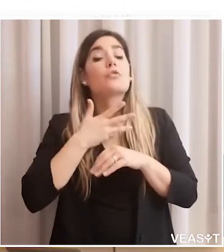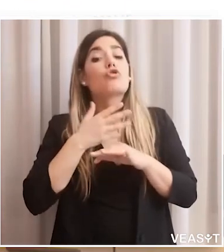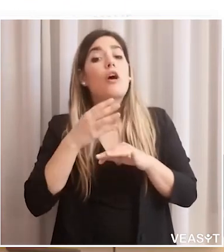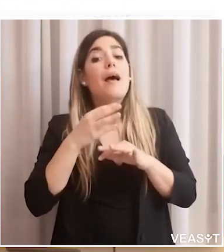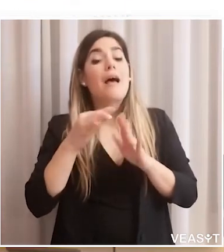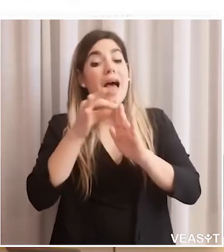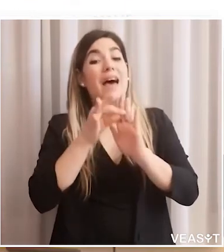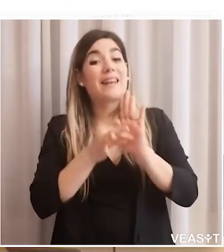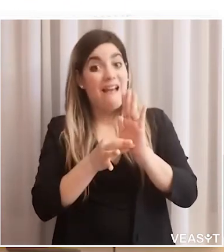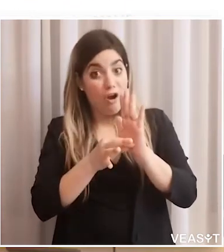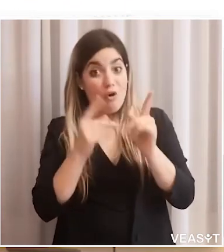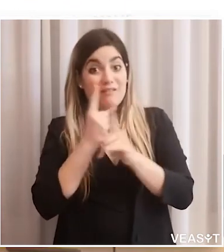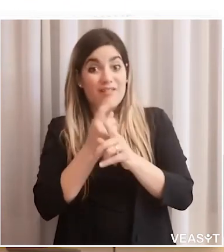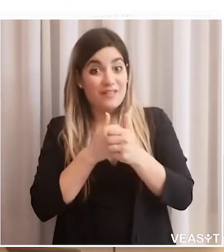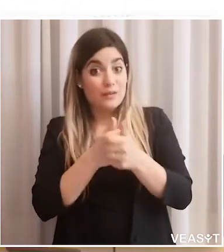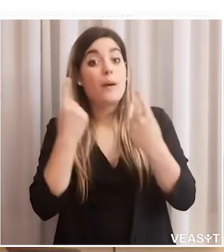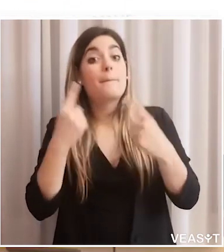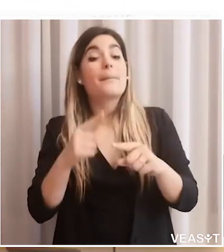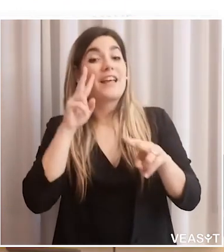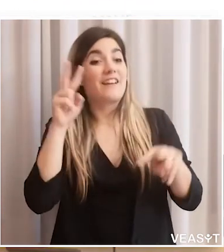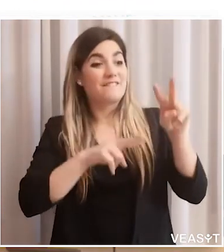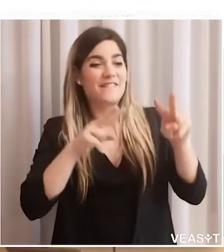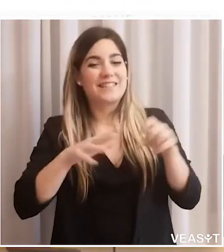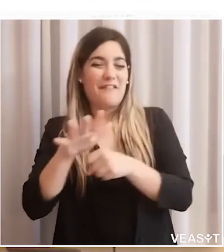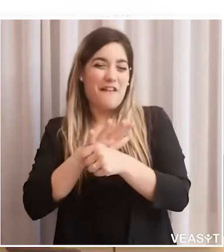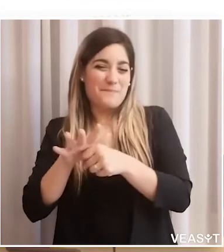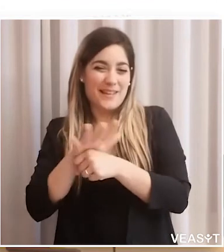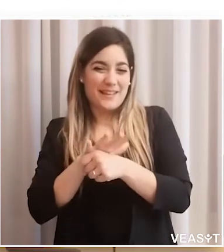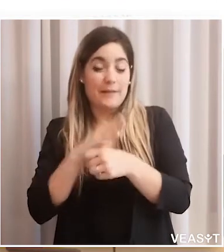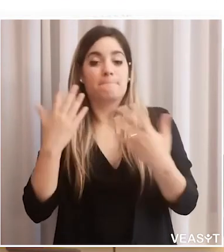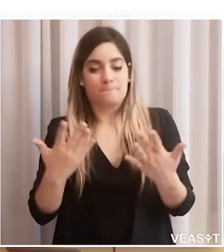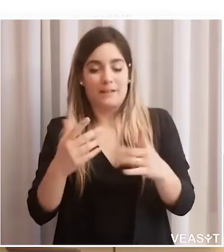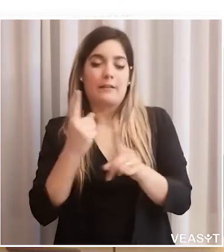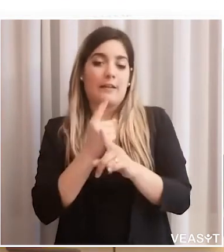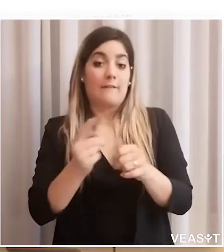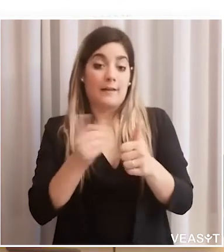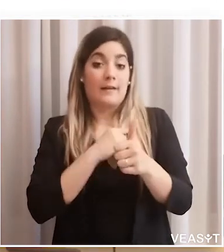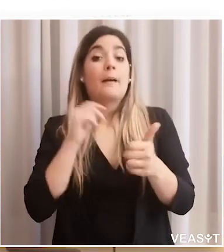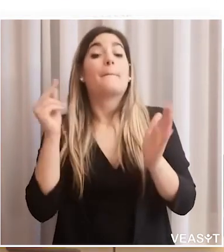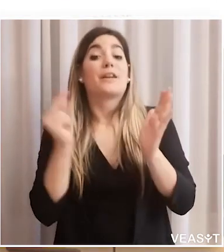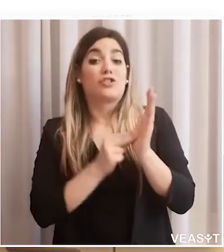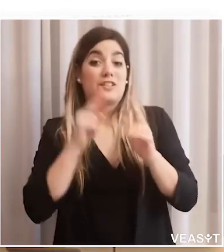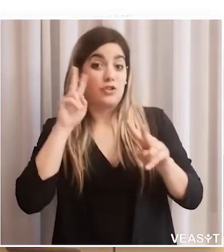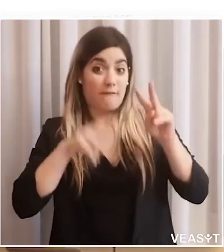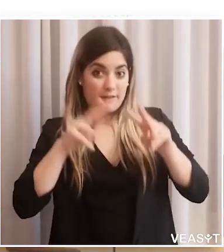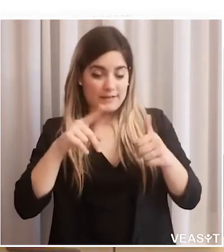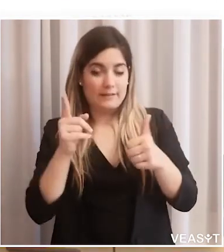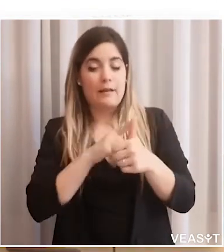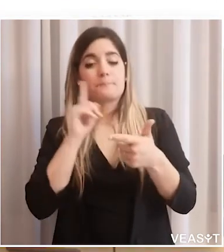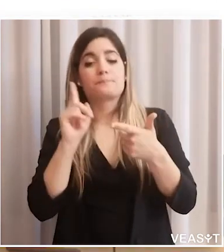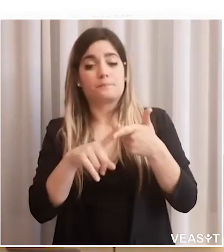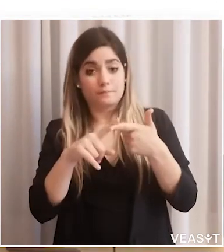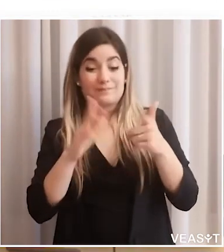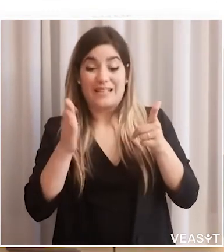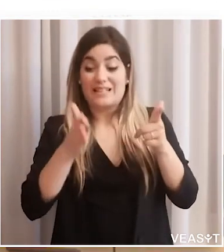Un secondo aspetto che la Regione ha chiesto alle strutture è di regolamentare le visite dei familiari, indicando alcuni